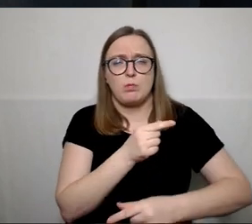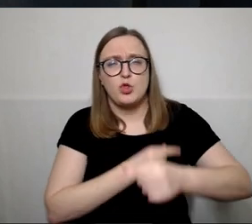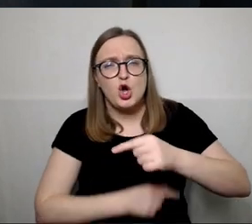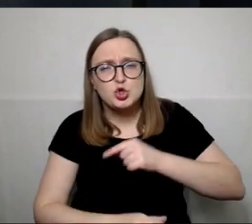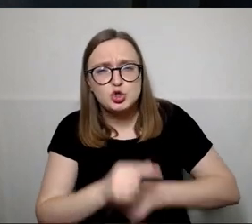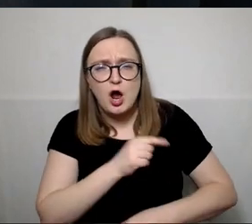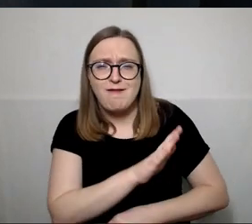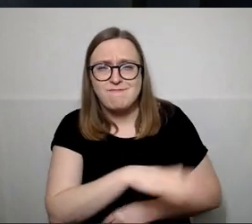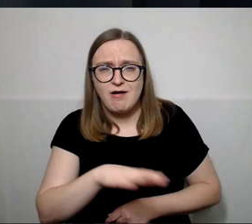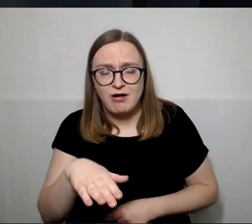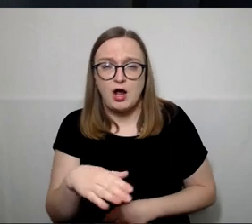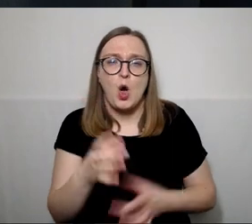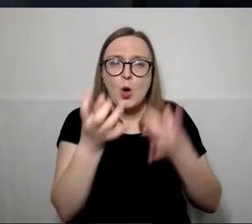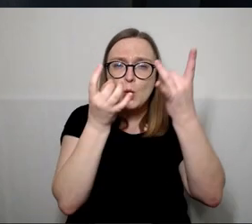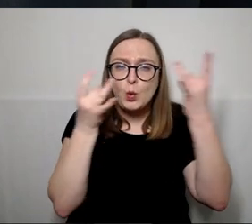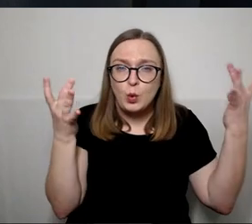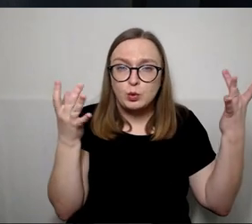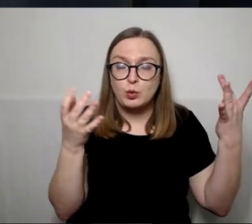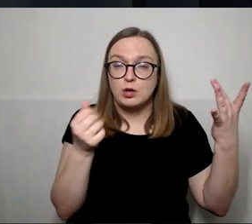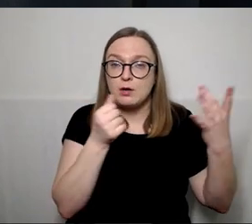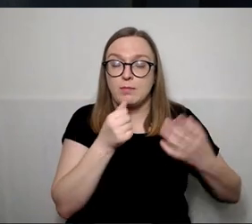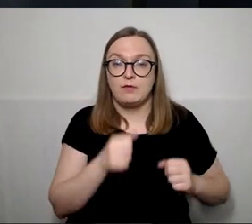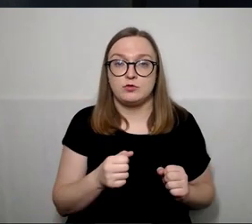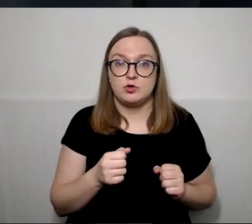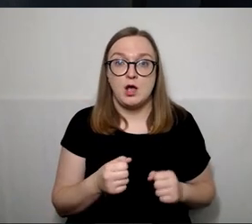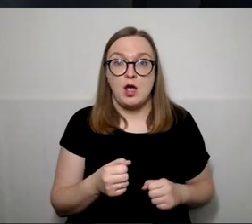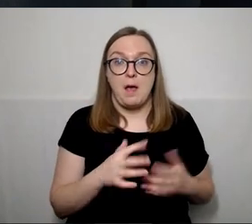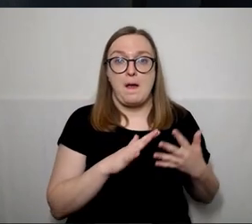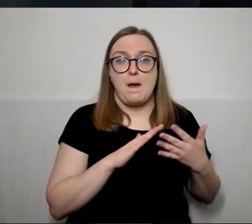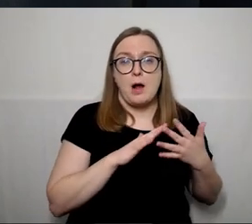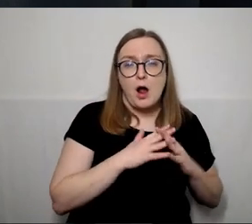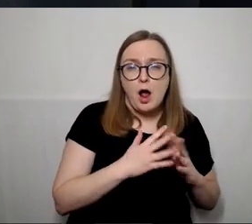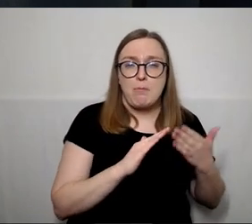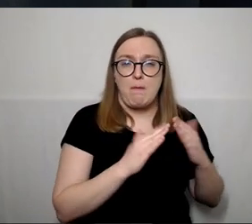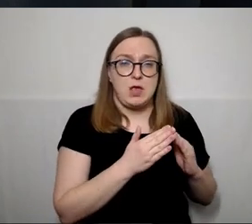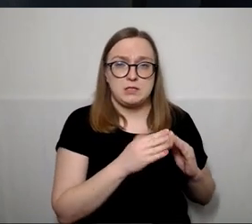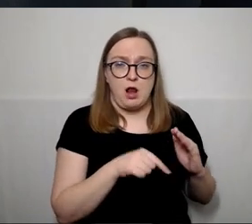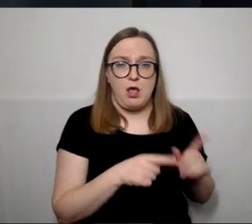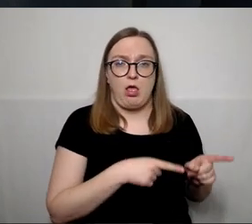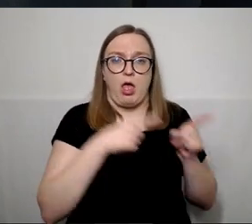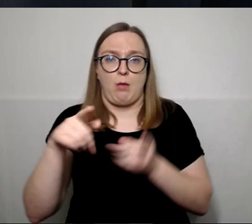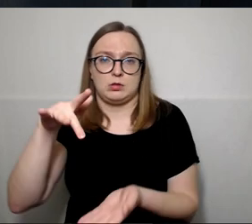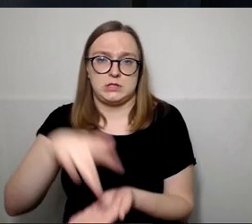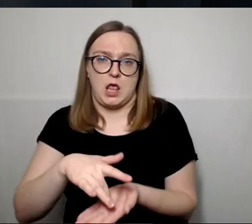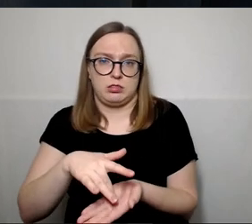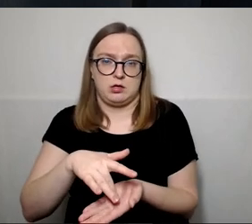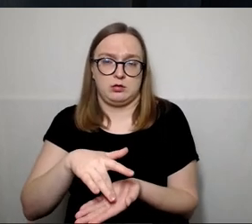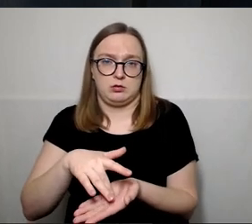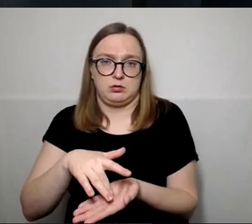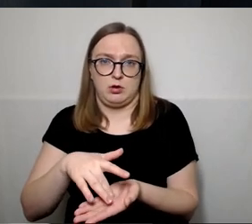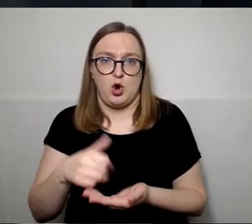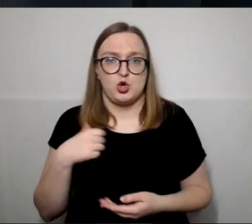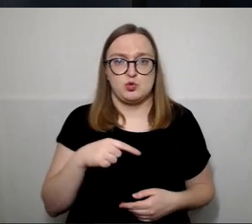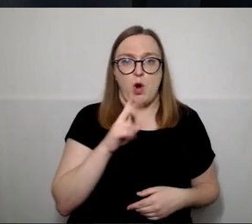kultūra, keliame tolin iš gyvenimečių ir keliame į centrus. Žinoma, gyventojai